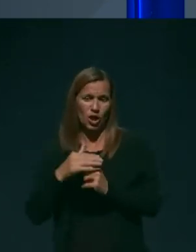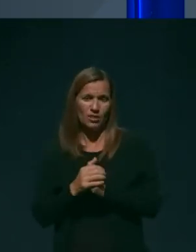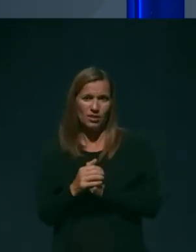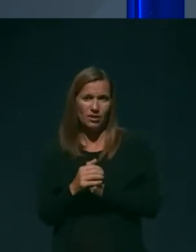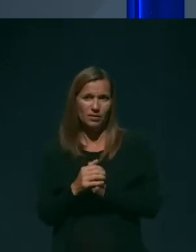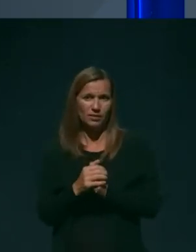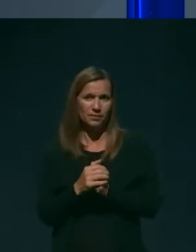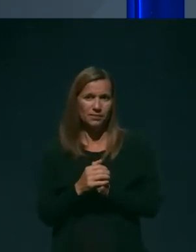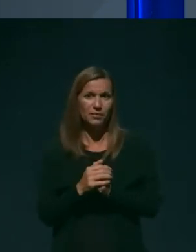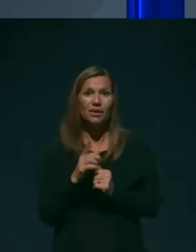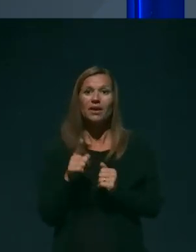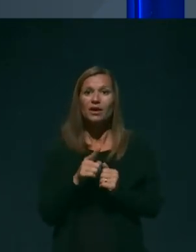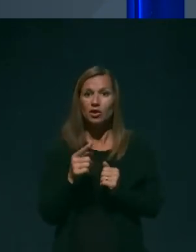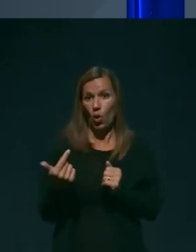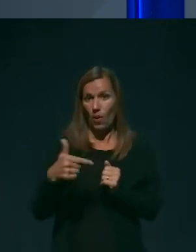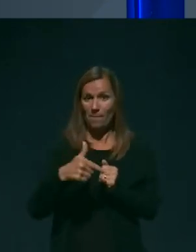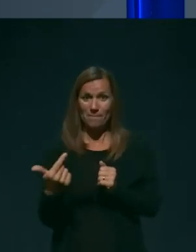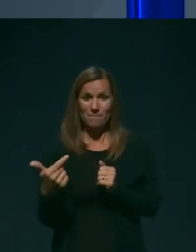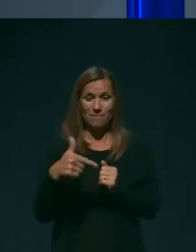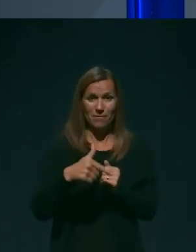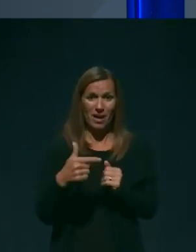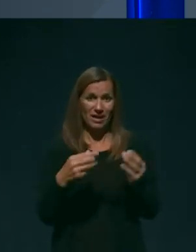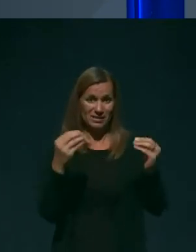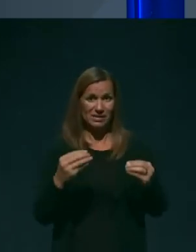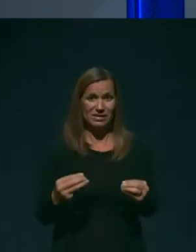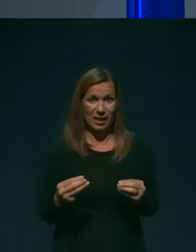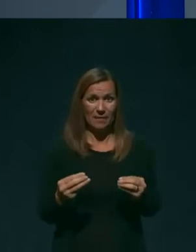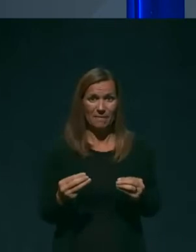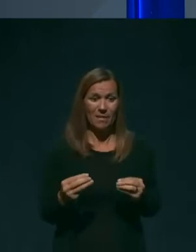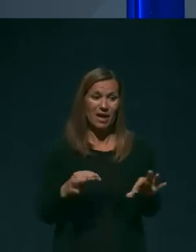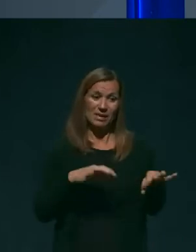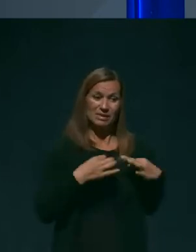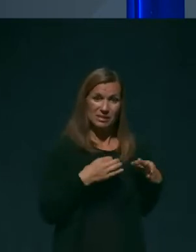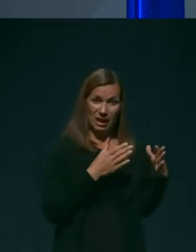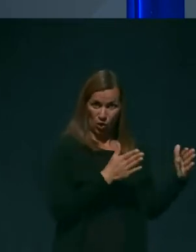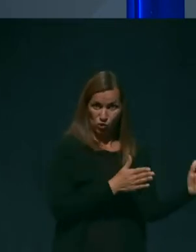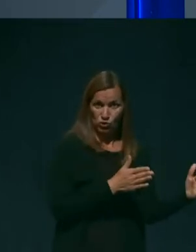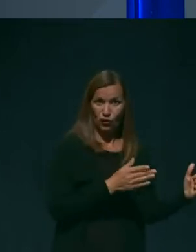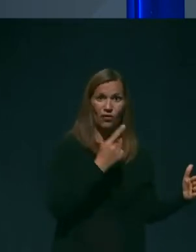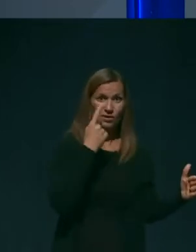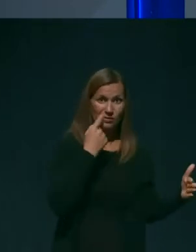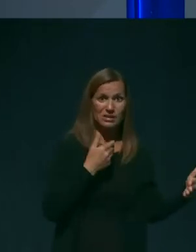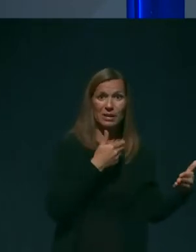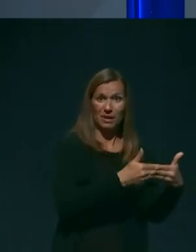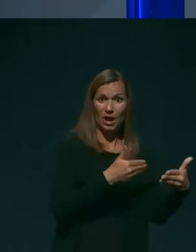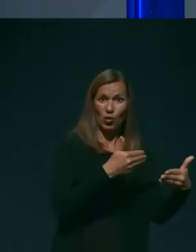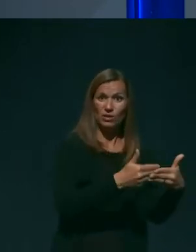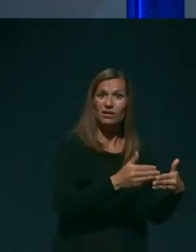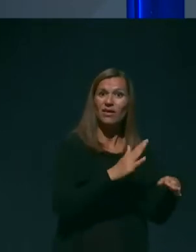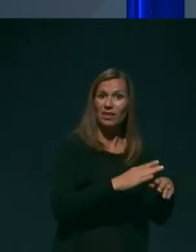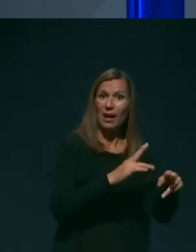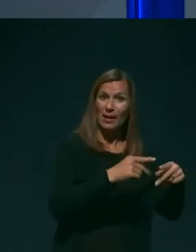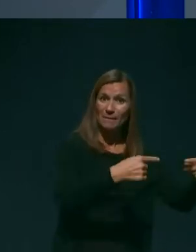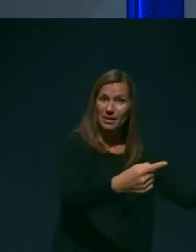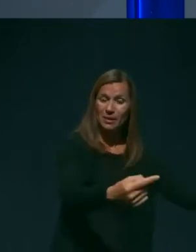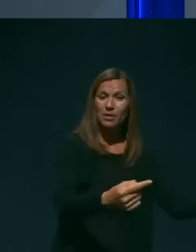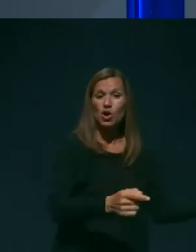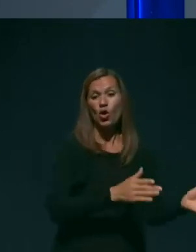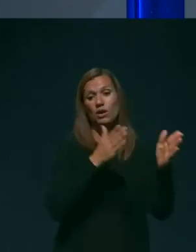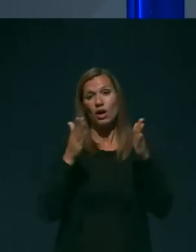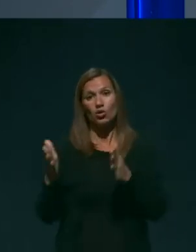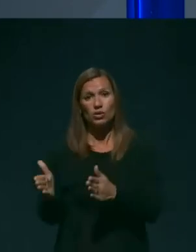da sta oba sistema na eni strani zdravstvo v smislu prilagoditve na epidemijo, na drugi strani pa